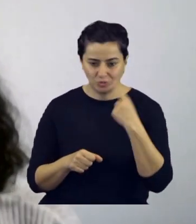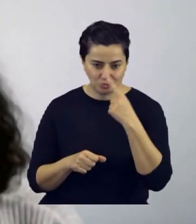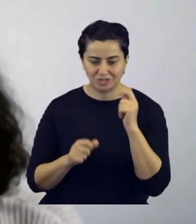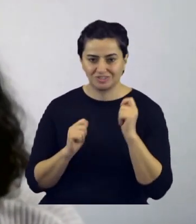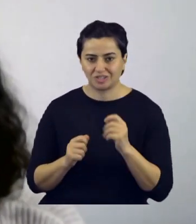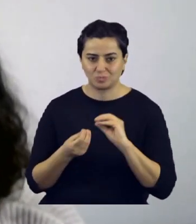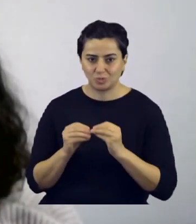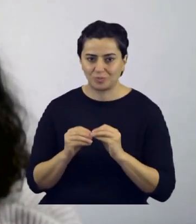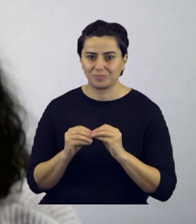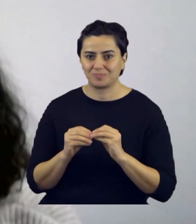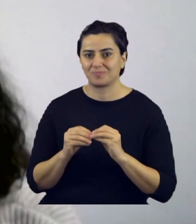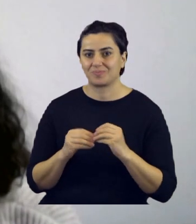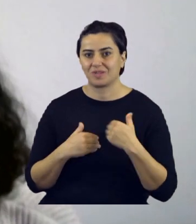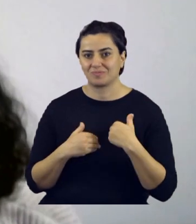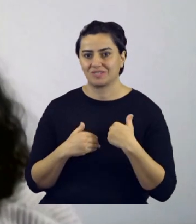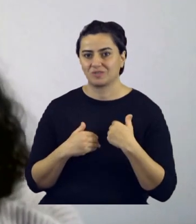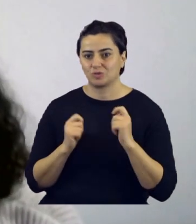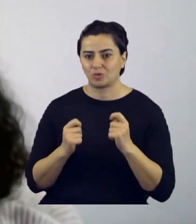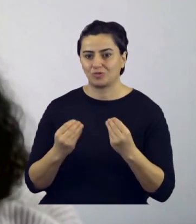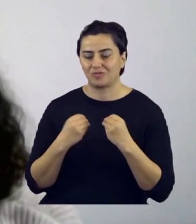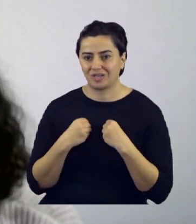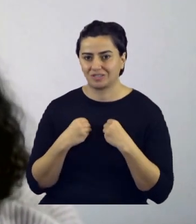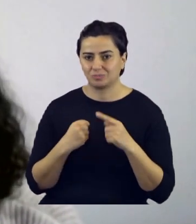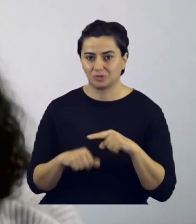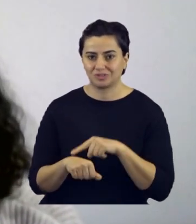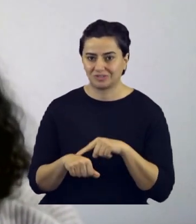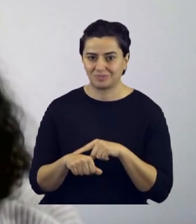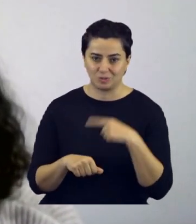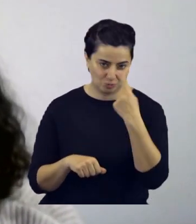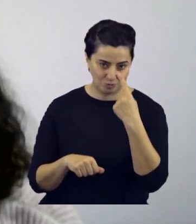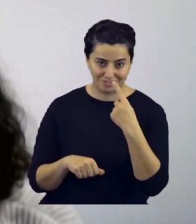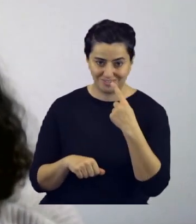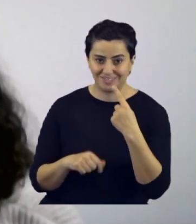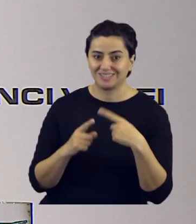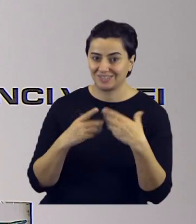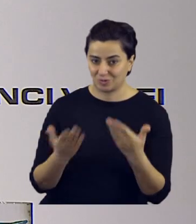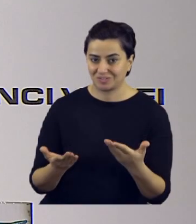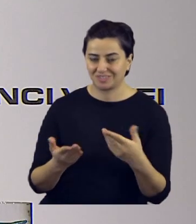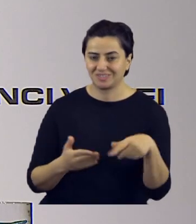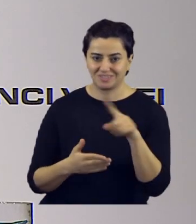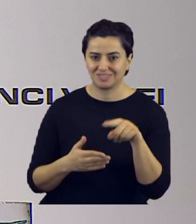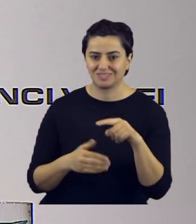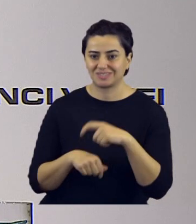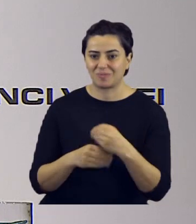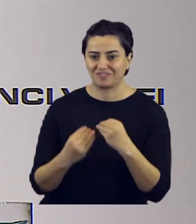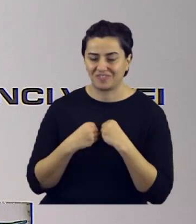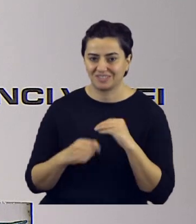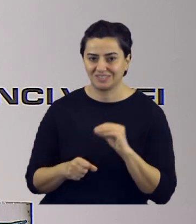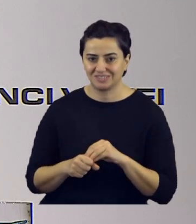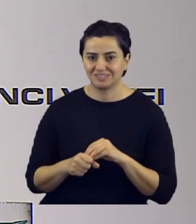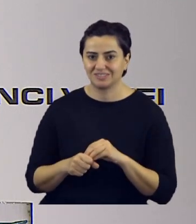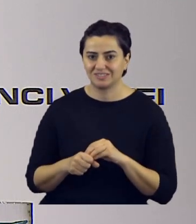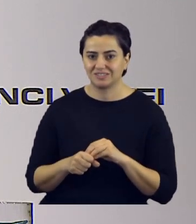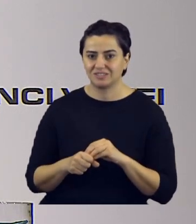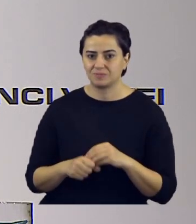bulunduğumuz şartların bize dayattığı bu durum. Dolayısıyla teşekkür ediyoruz bizlere ayırdığınız zaman